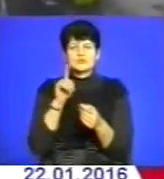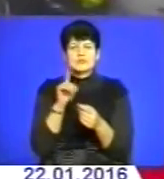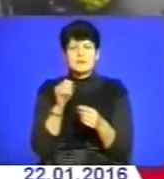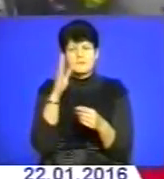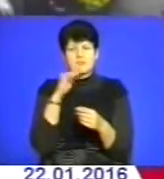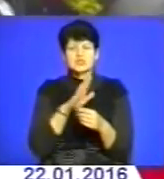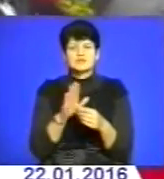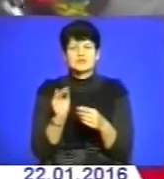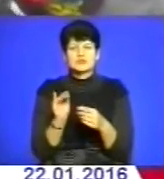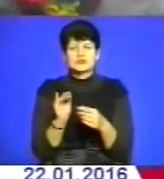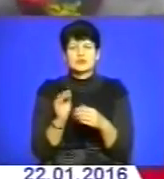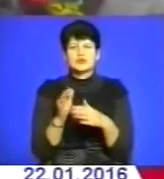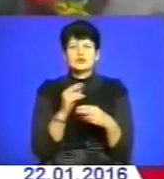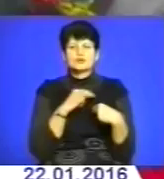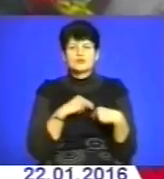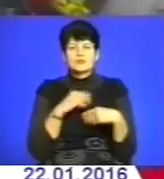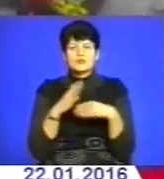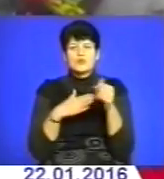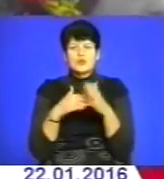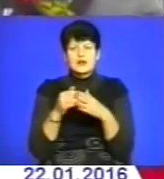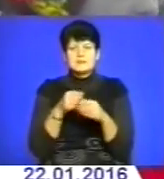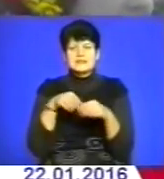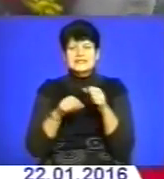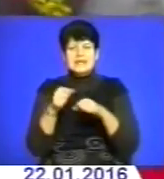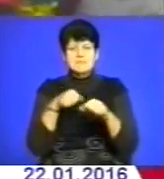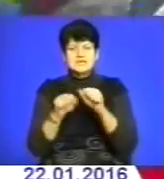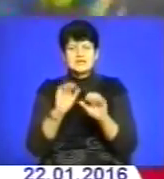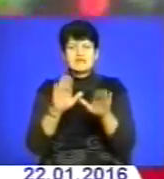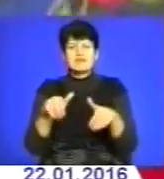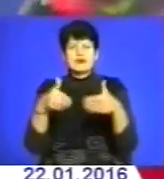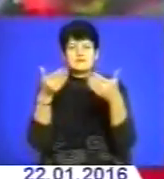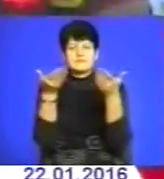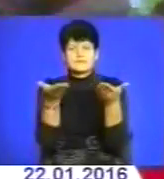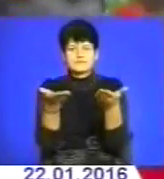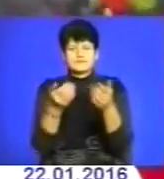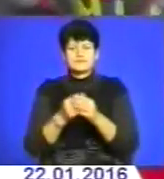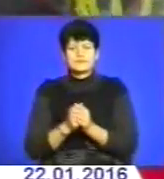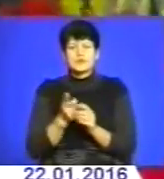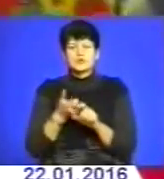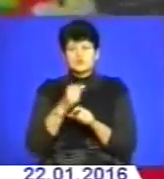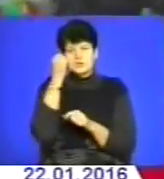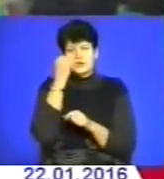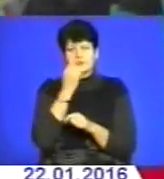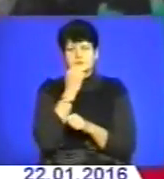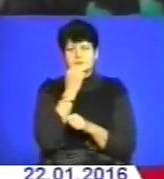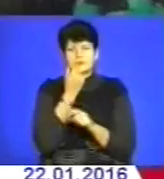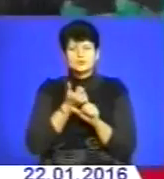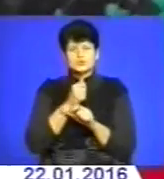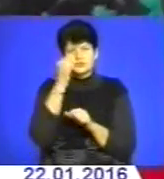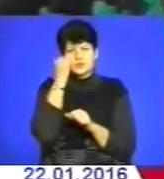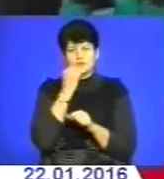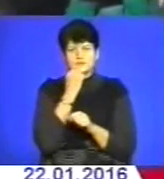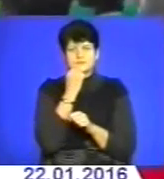Трудовими руками замісили і вам, шановні, вручили. Дуже вам дякую. Дуже дякую.